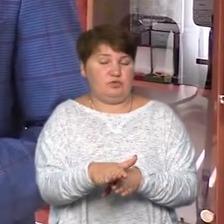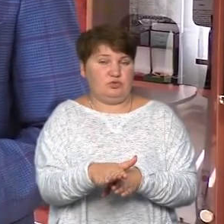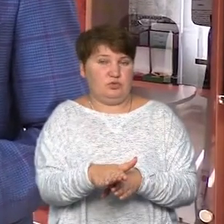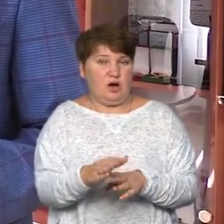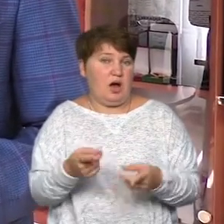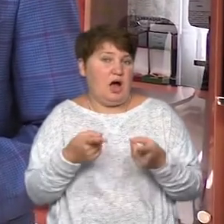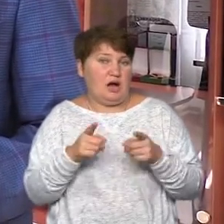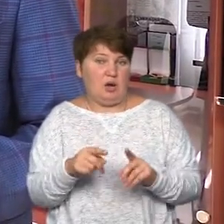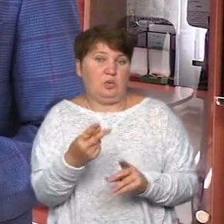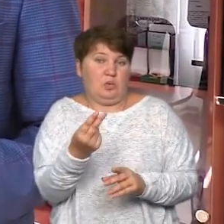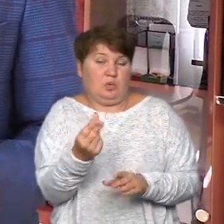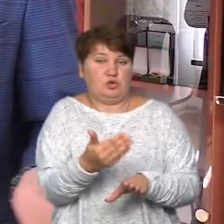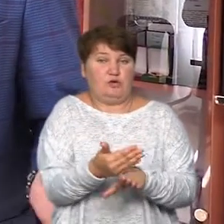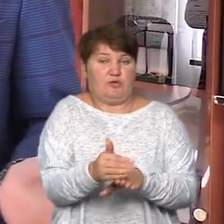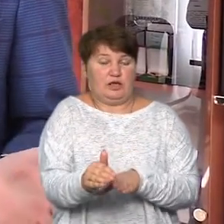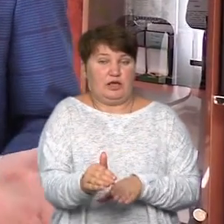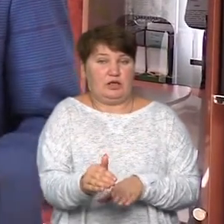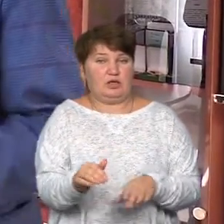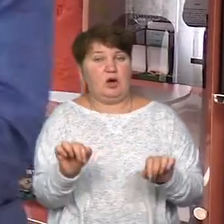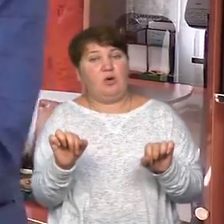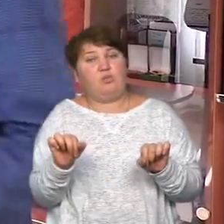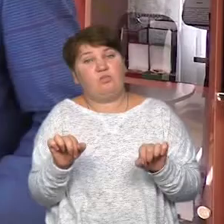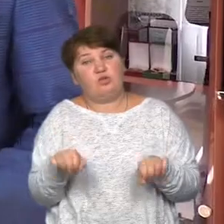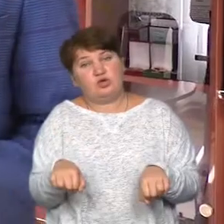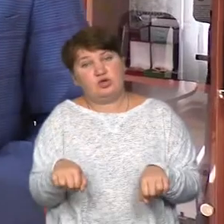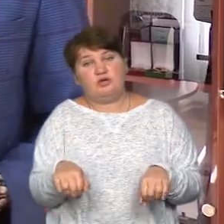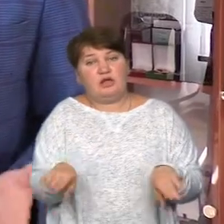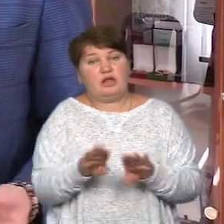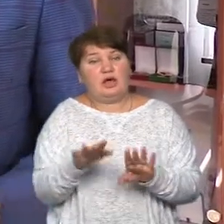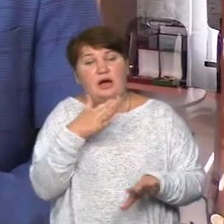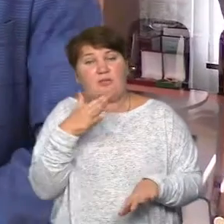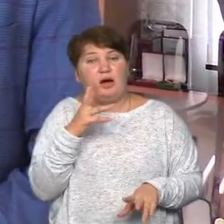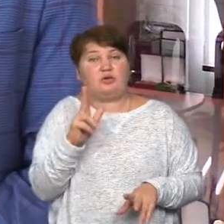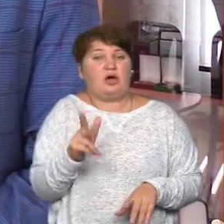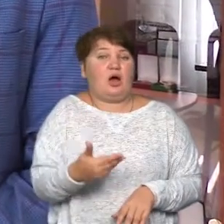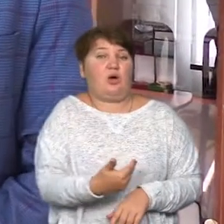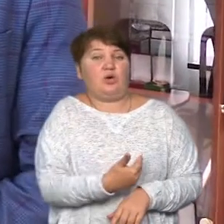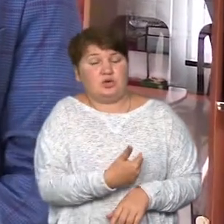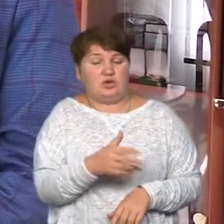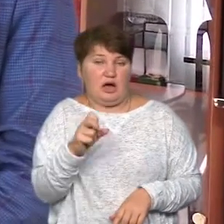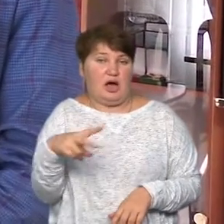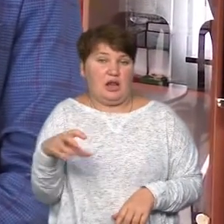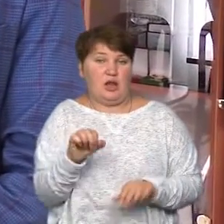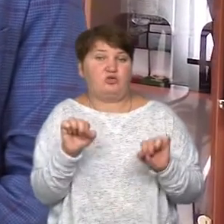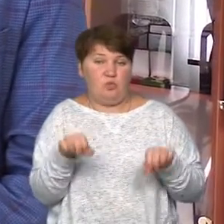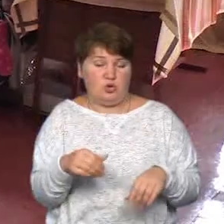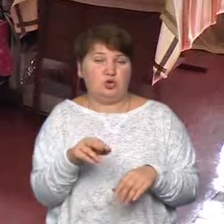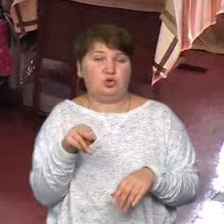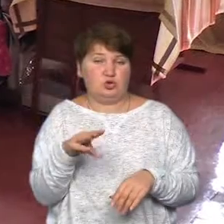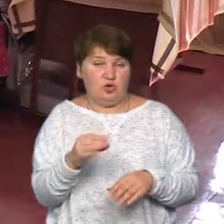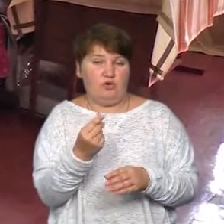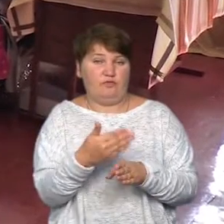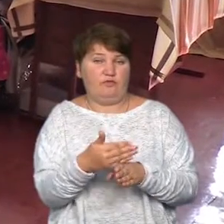кошти виділені. Зрозуміло, що можливо і не в такому обсязі, як би хотілося, але то, що могли, то виділили і зробили.